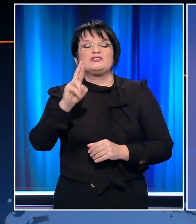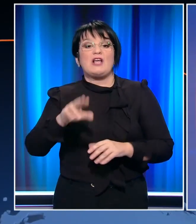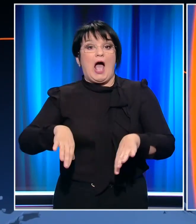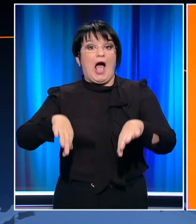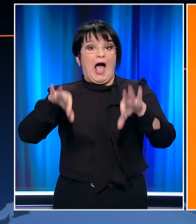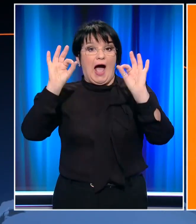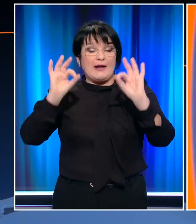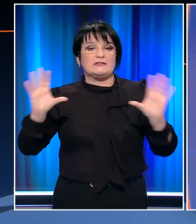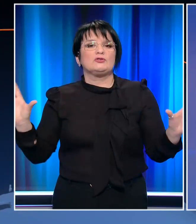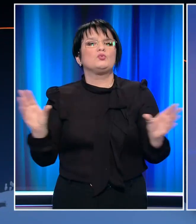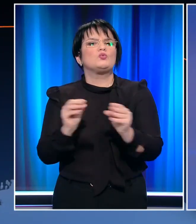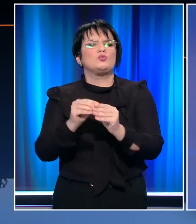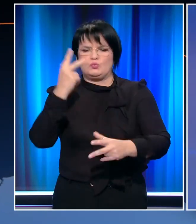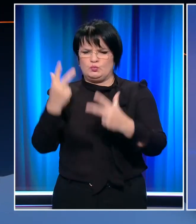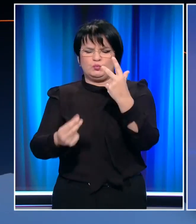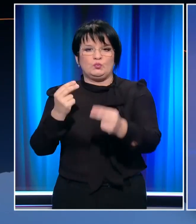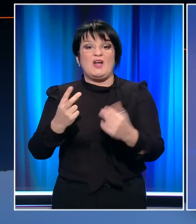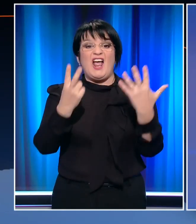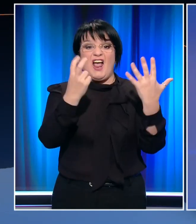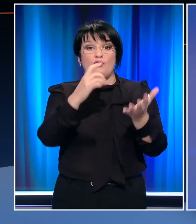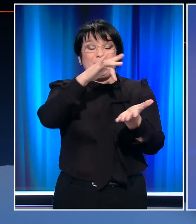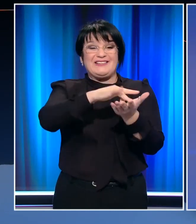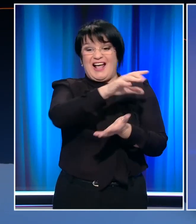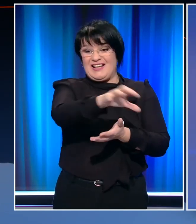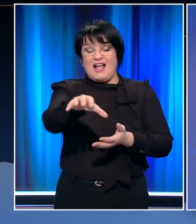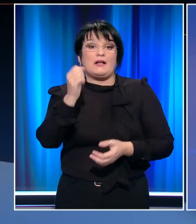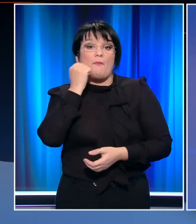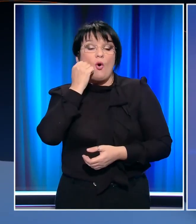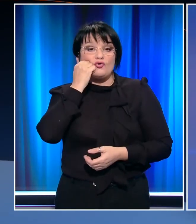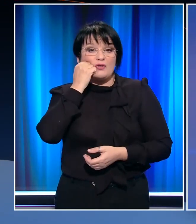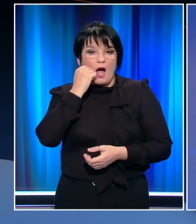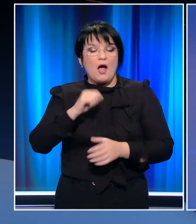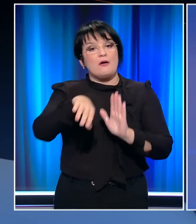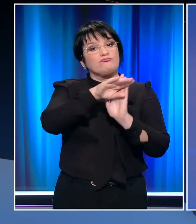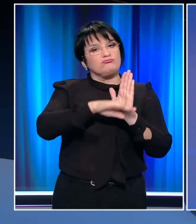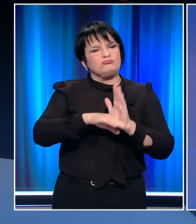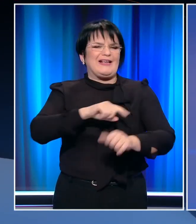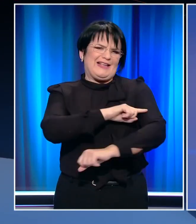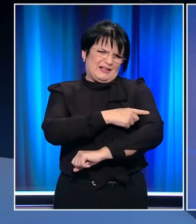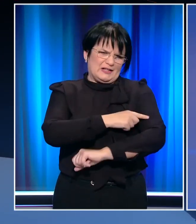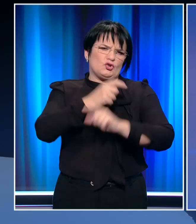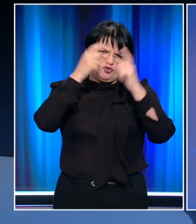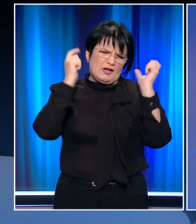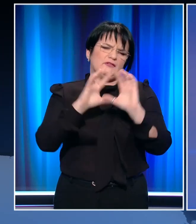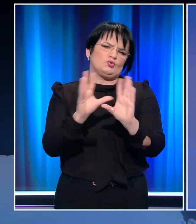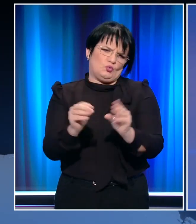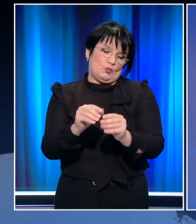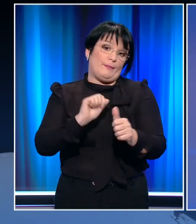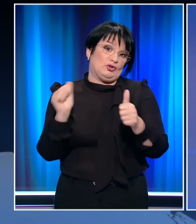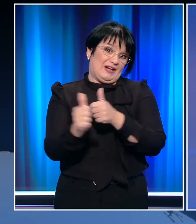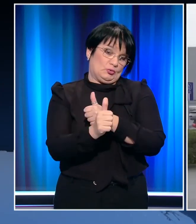ξεκίνησε μαζικός εμβολιασμός σε 70 κέντρα στη Μόσχα, με πρώτους στη λίστα το ιατρικό και νοσηλευτικό προσωπικό.